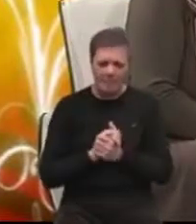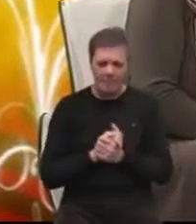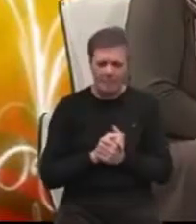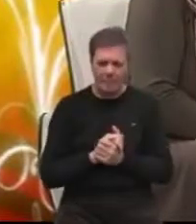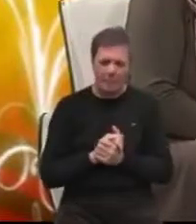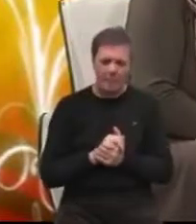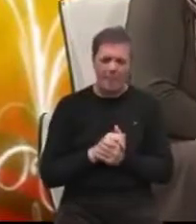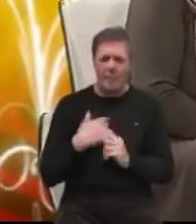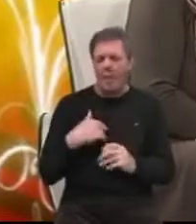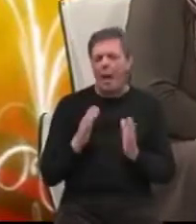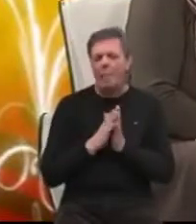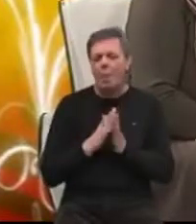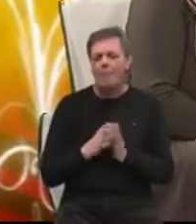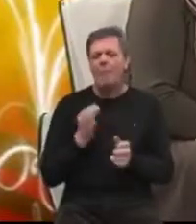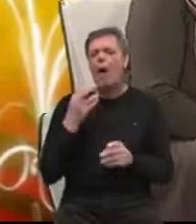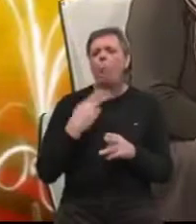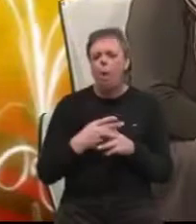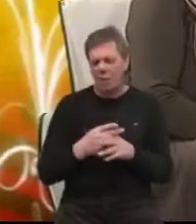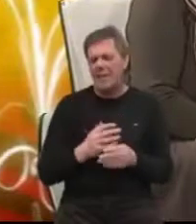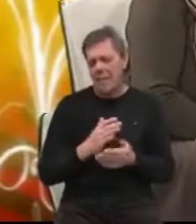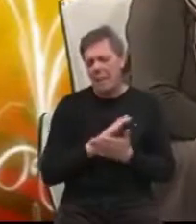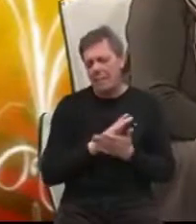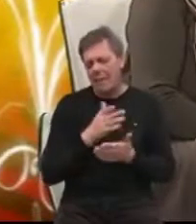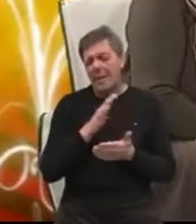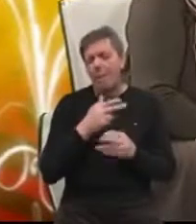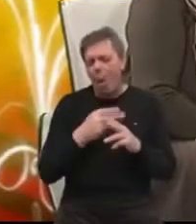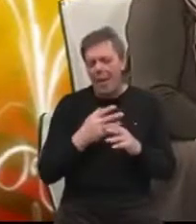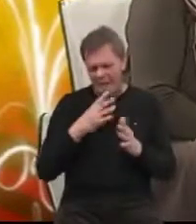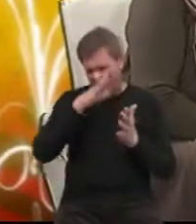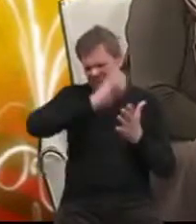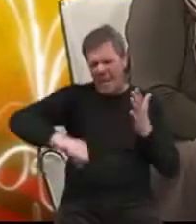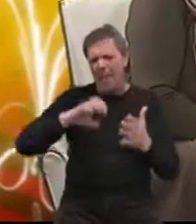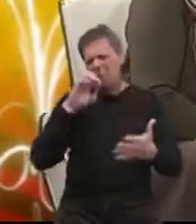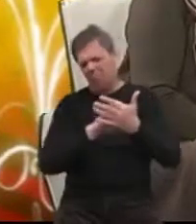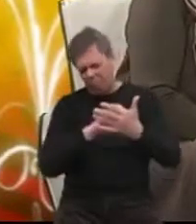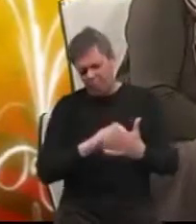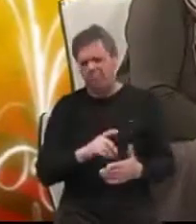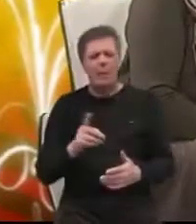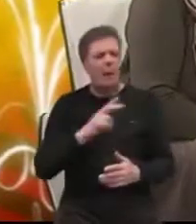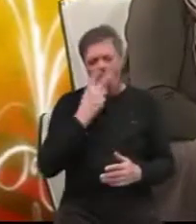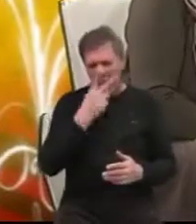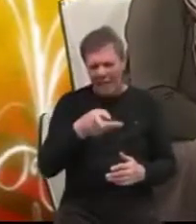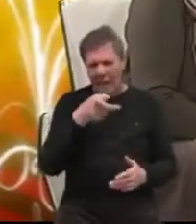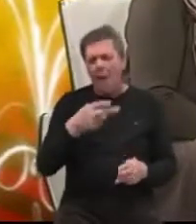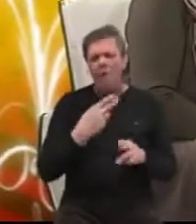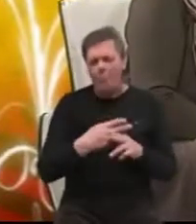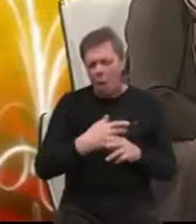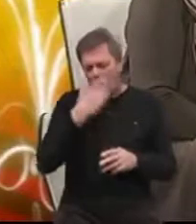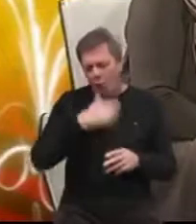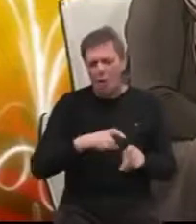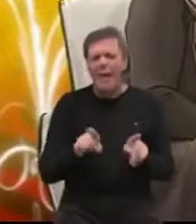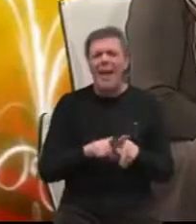Ja stvarno molim da o bolesti se počine da se bolest destigmatizira, da jednostavno ne gledamo na te oboljele